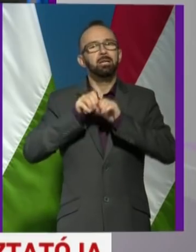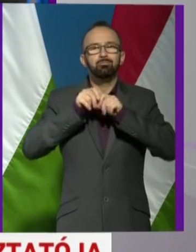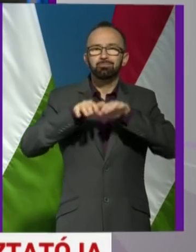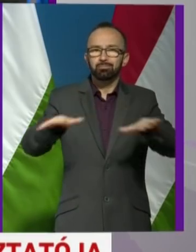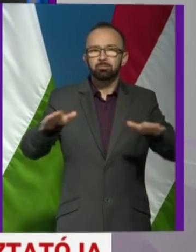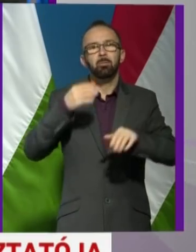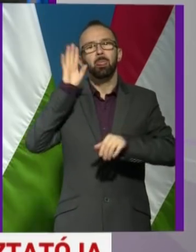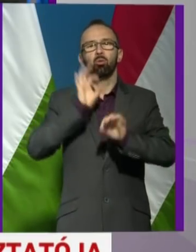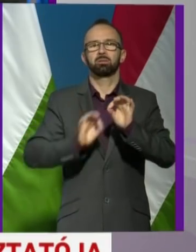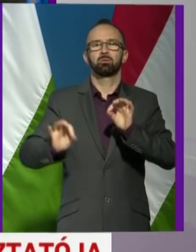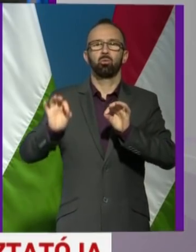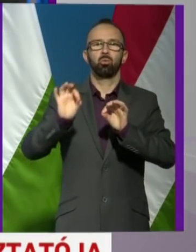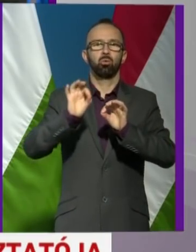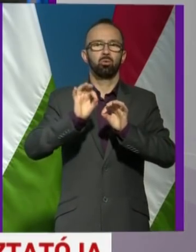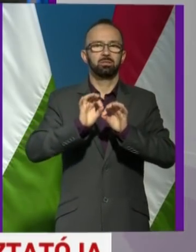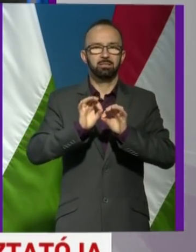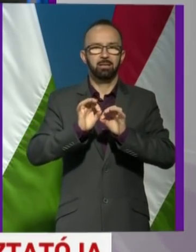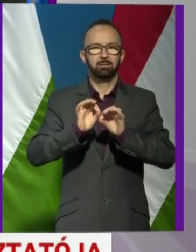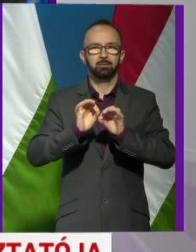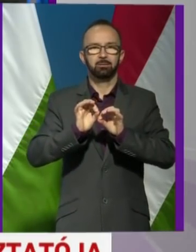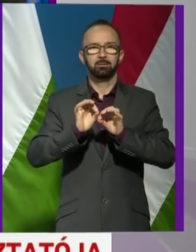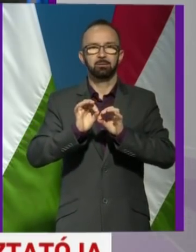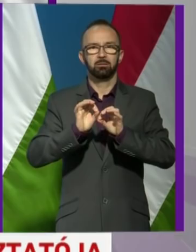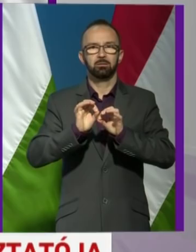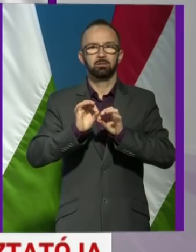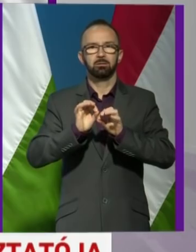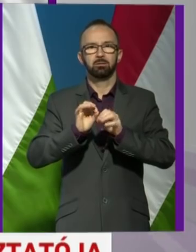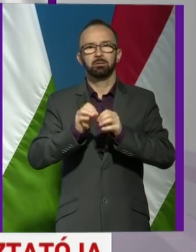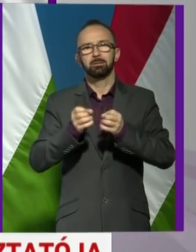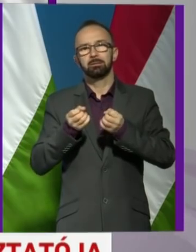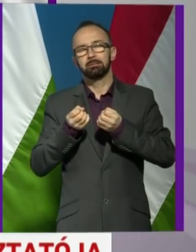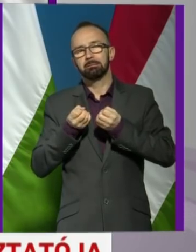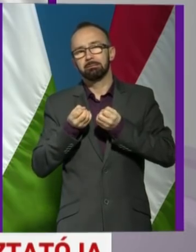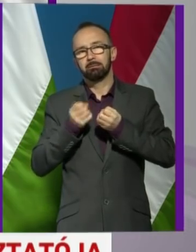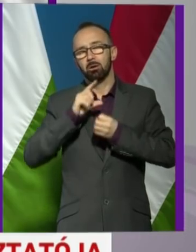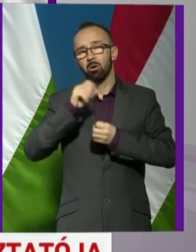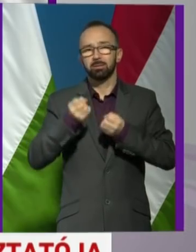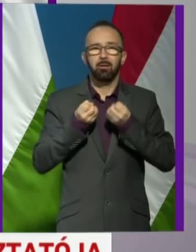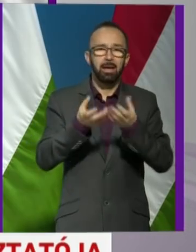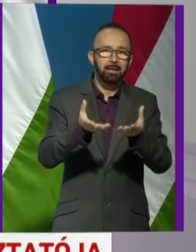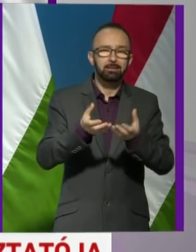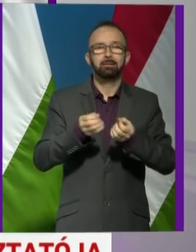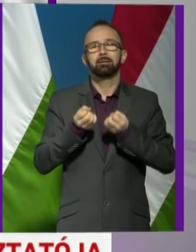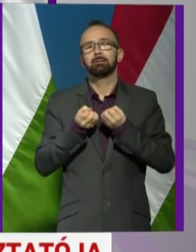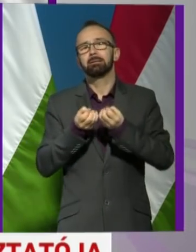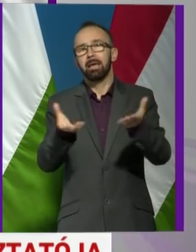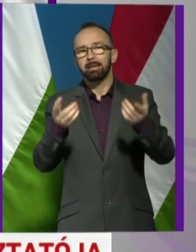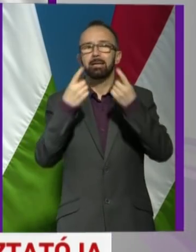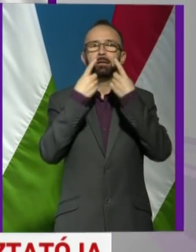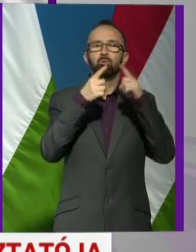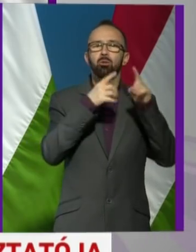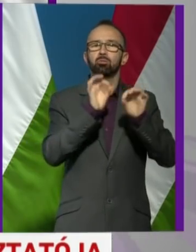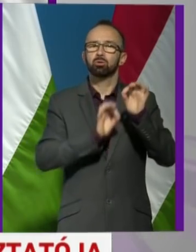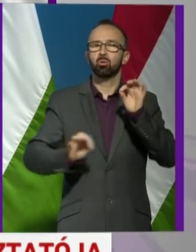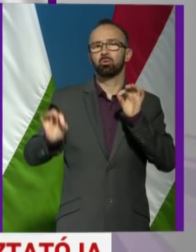Olaszország kiengedi, vagy hazaengedi a különböző